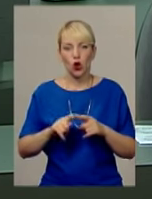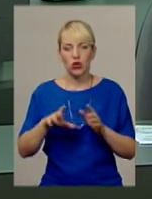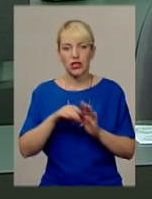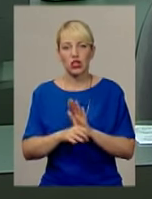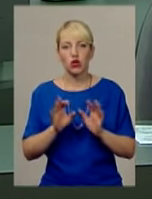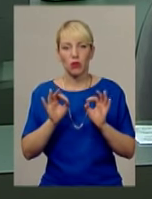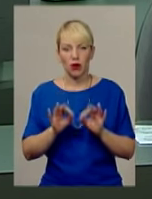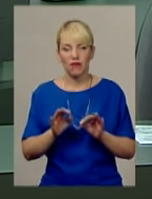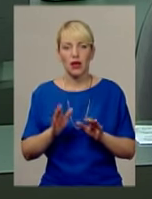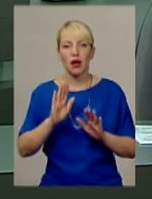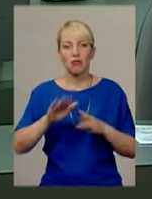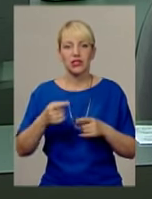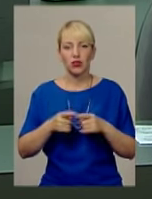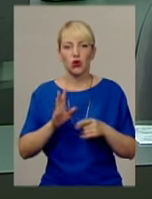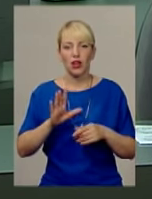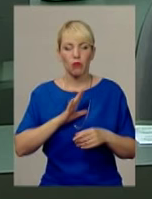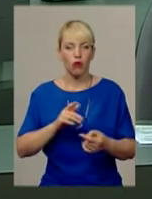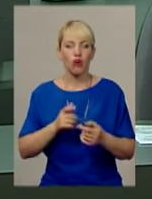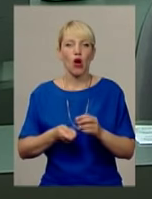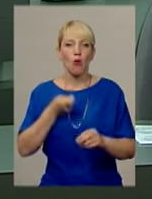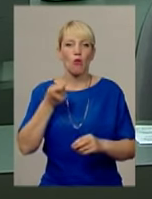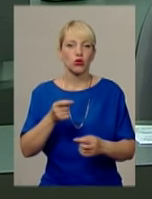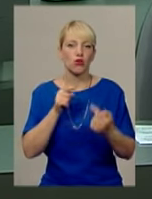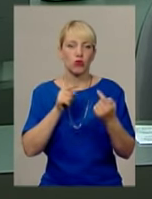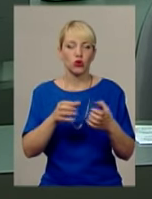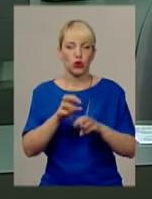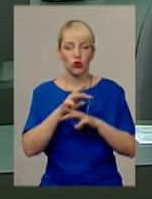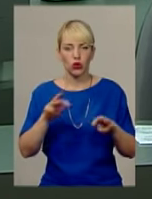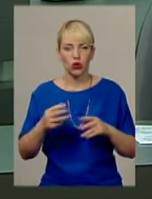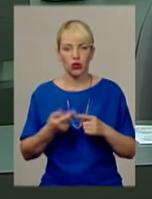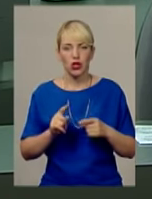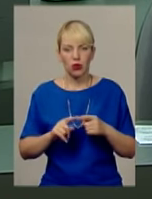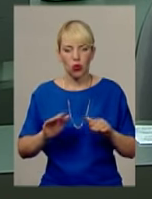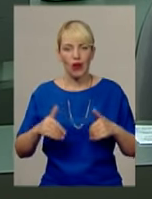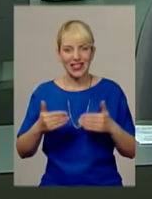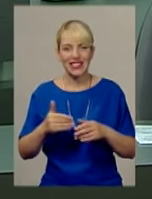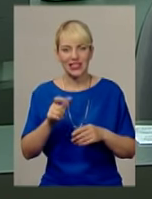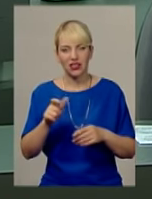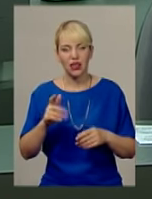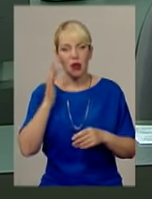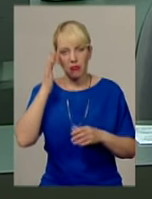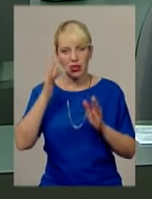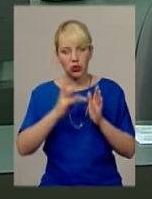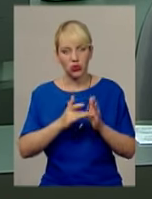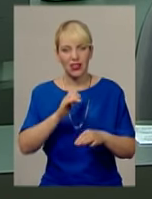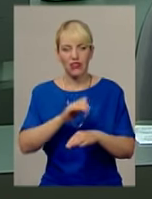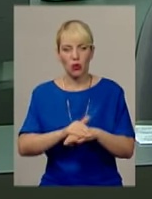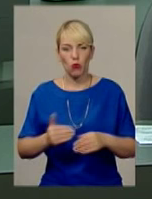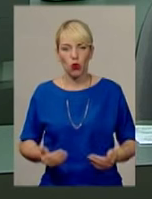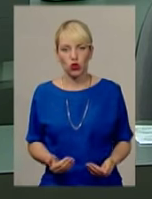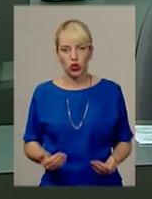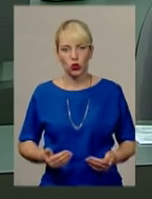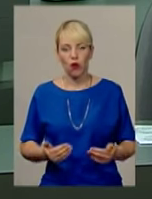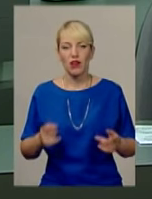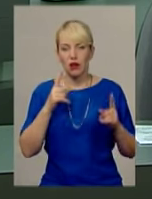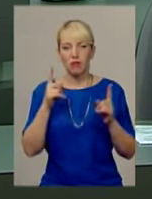того, як надійшов позов проти уряду. Його ініціатори ставлять за мету зафіксувати прожитковий мінімум на рівні не менше 7